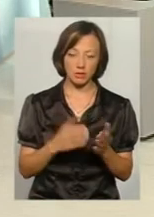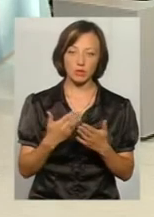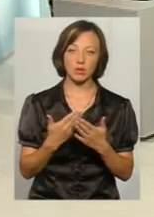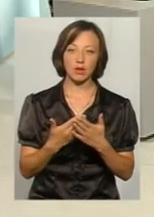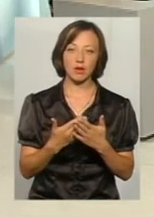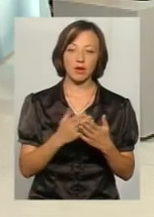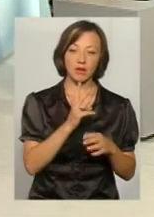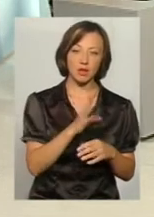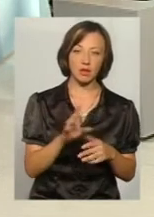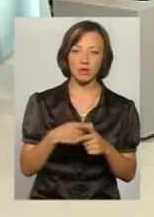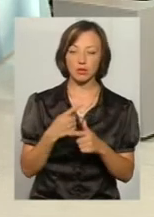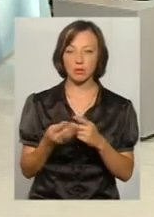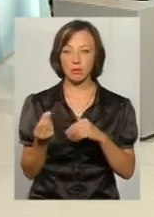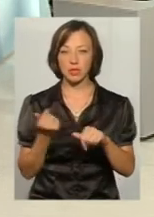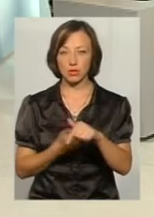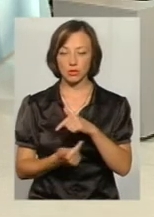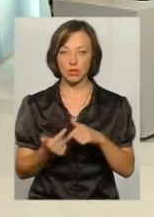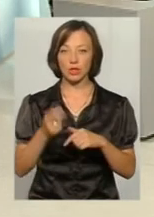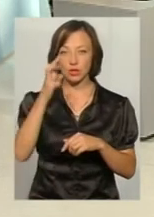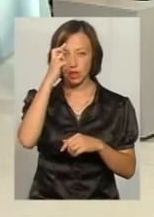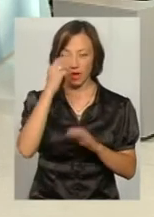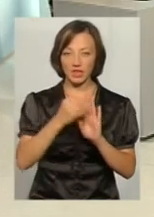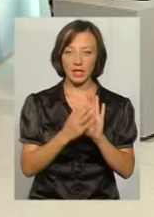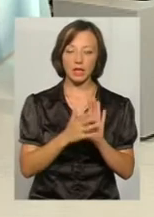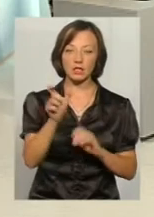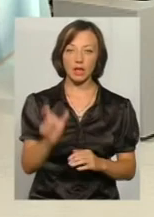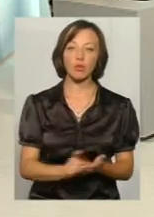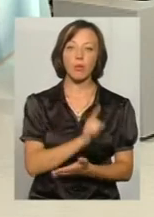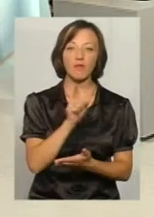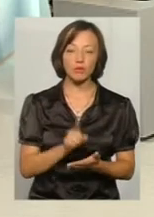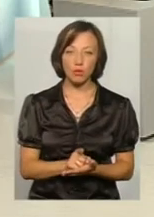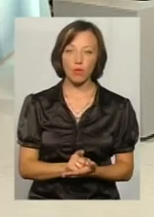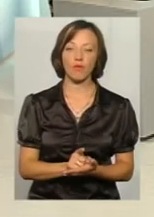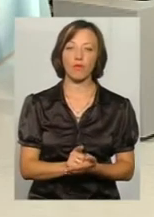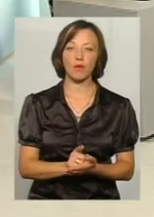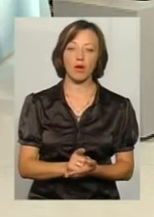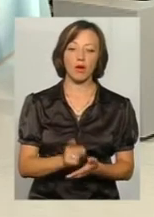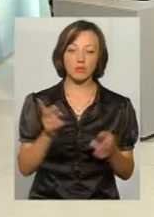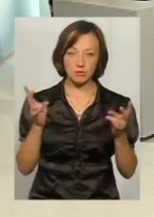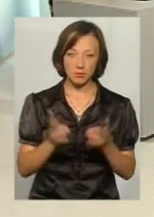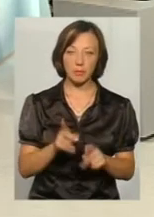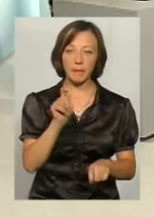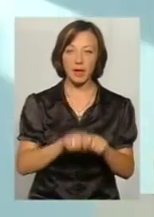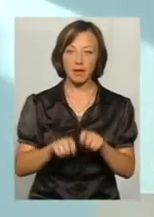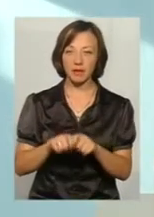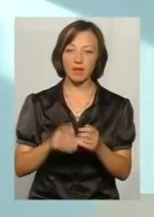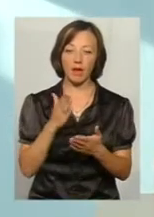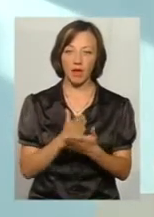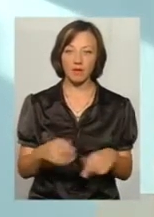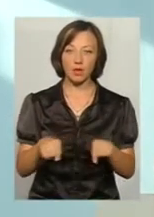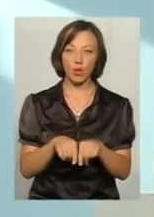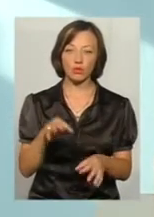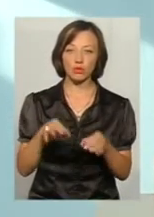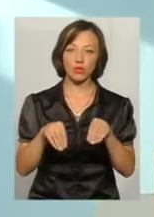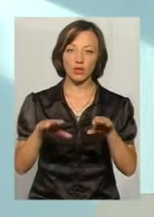нерухомості, чи то до реєстру бізнесу, державний реєстратор обов'язково зобов'язаний перевірити наявність такого судового рішення